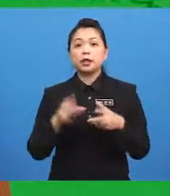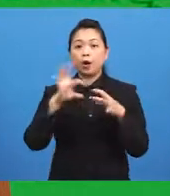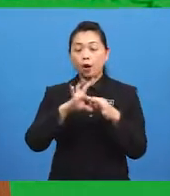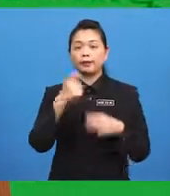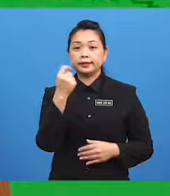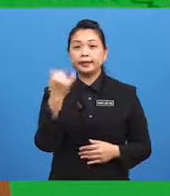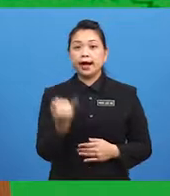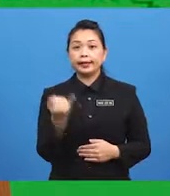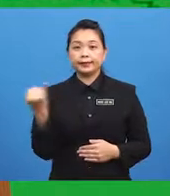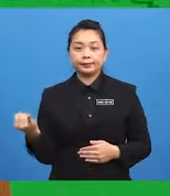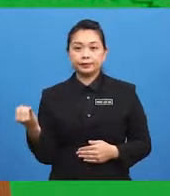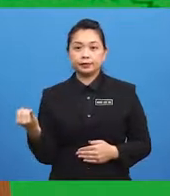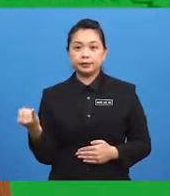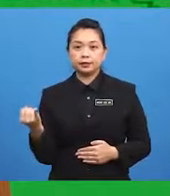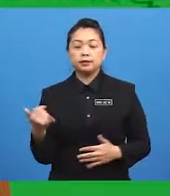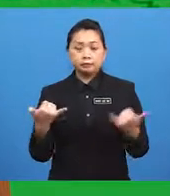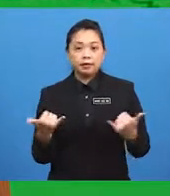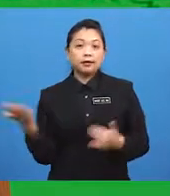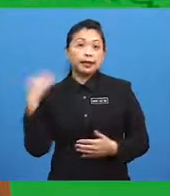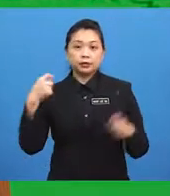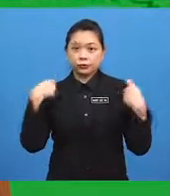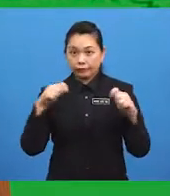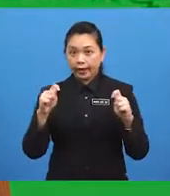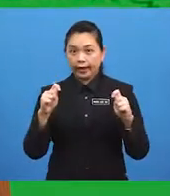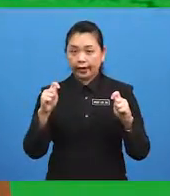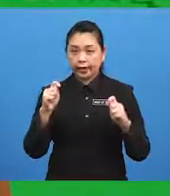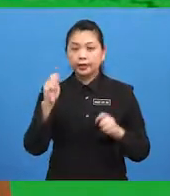Let's try... ...shall we?